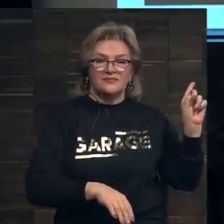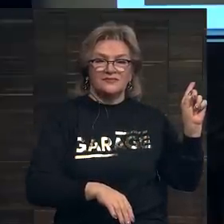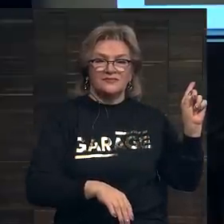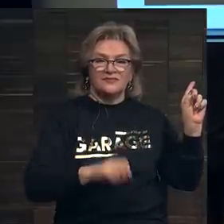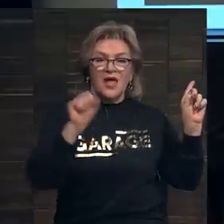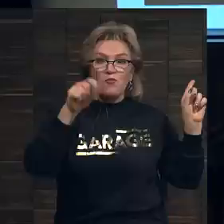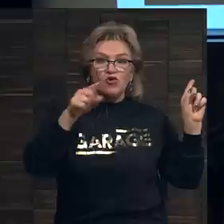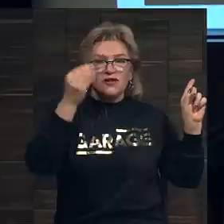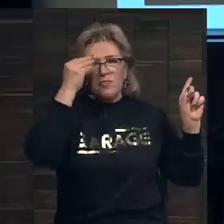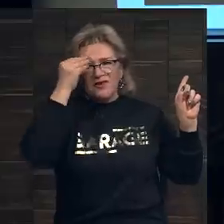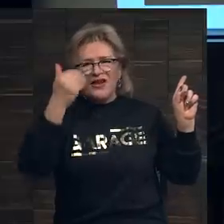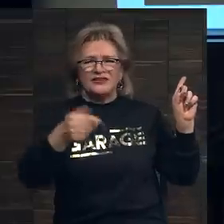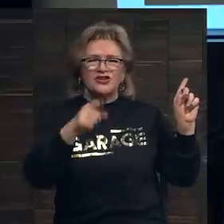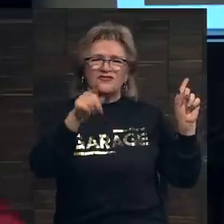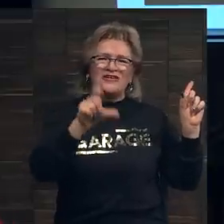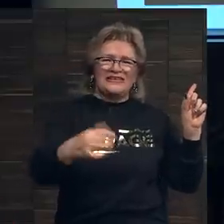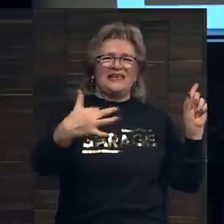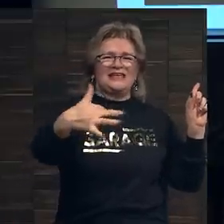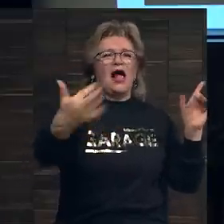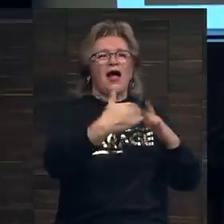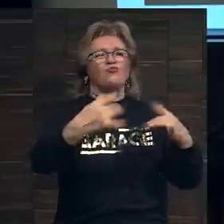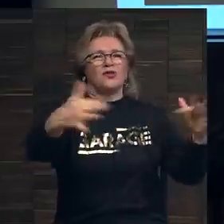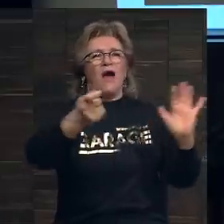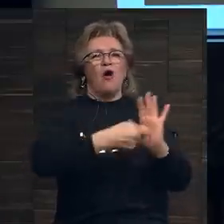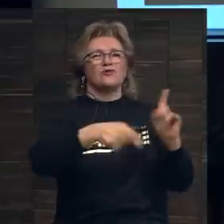Можете притворяться сейчас, что вы сидите в зале аукциона.